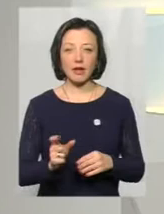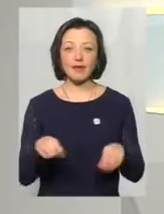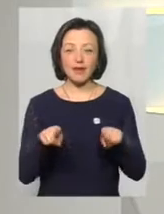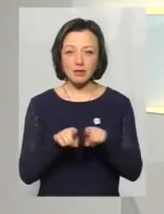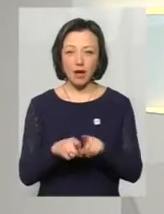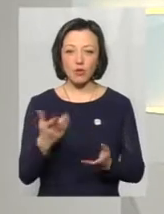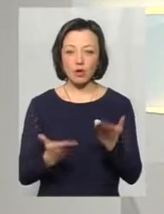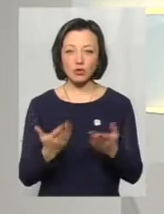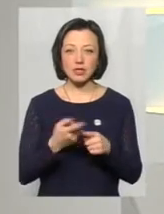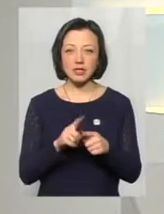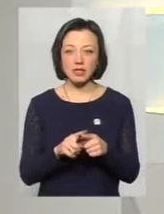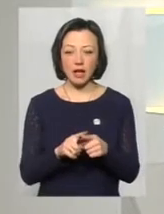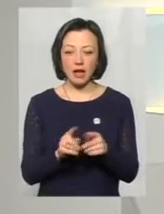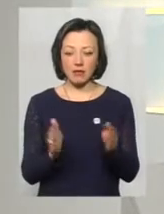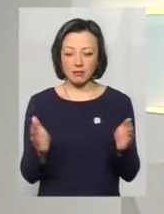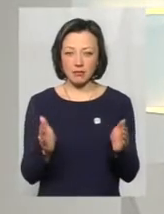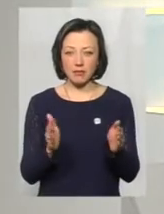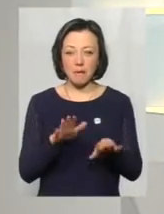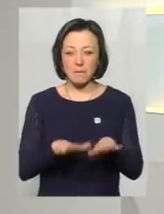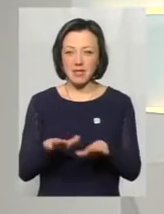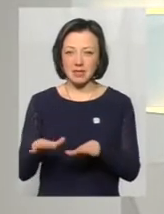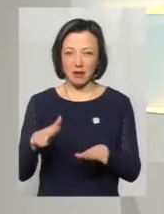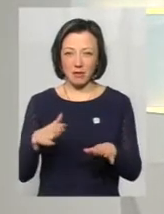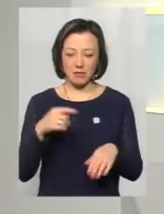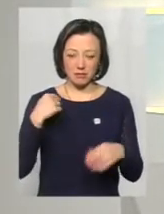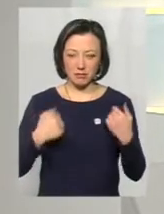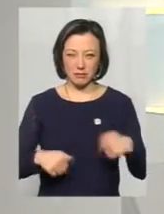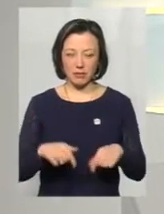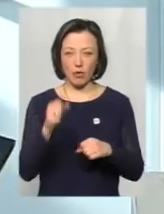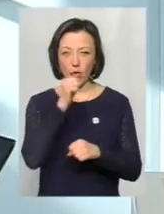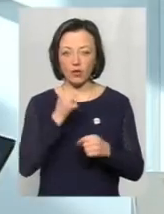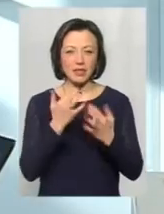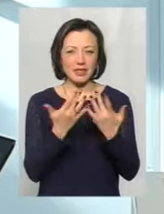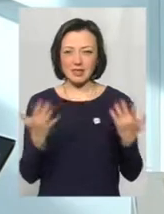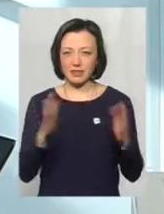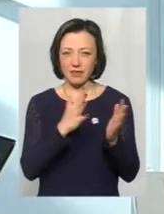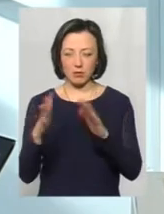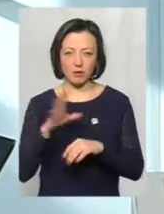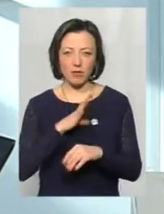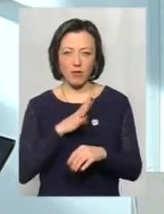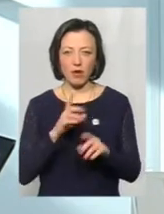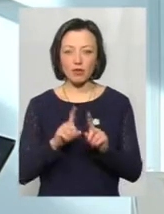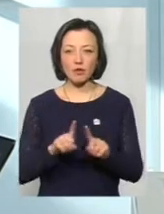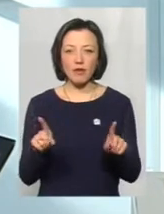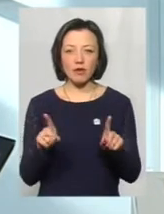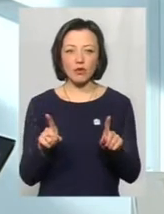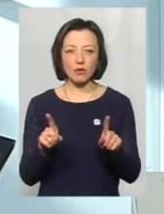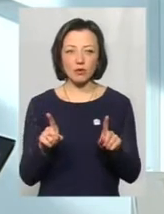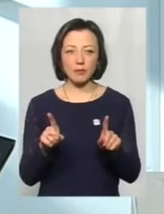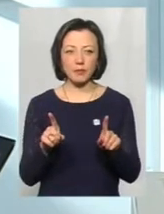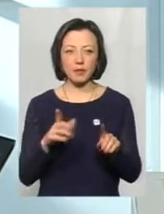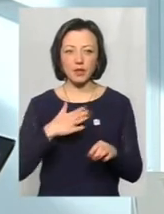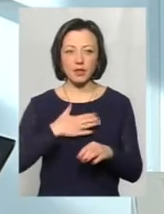якщо це локальні відмороження. Так само, бувають різні випадки. Бувають особливо